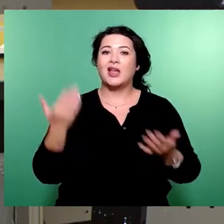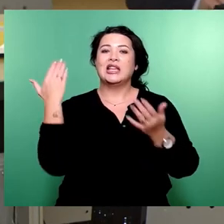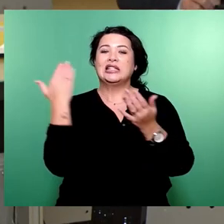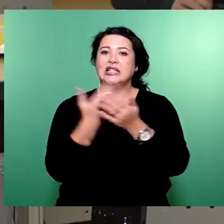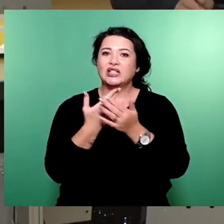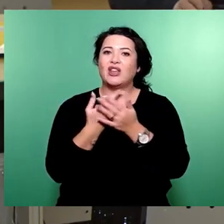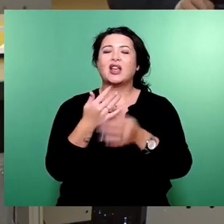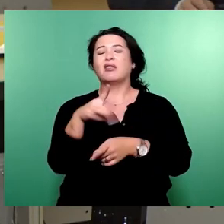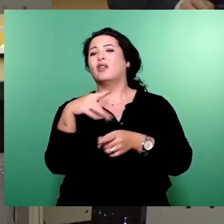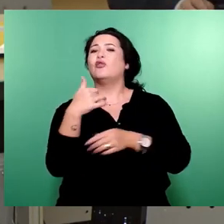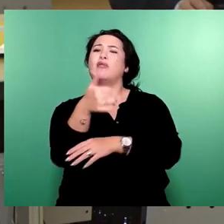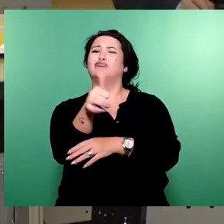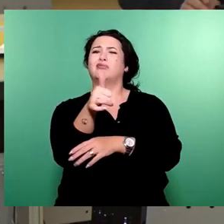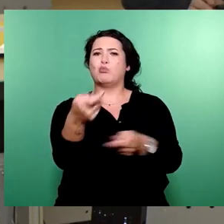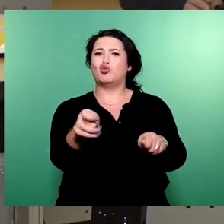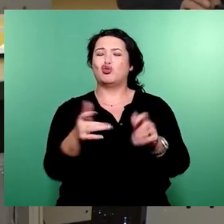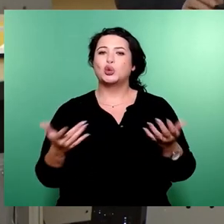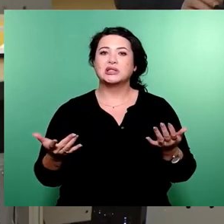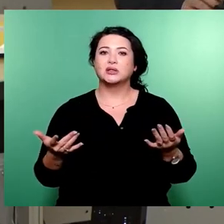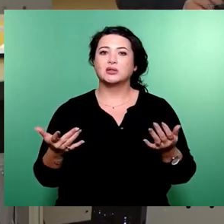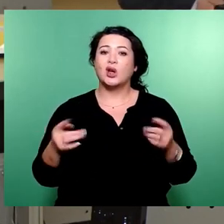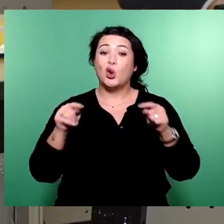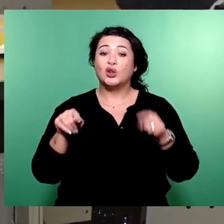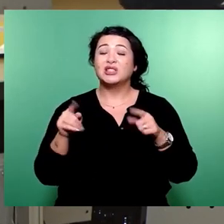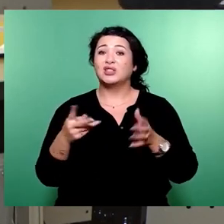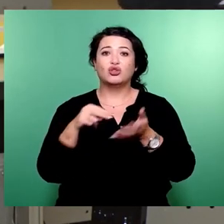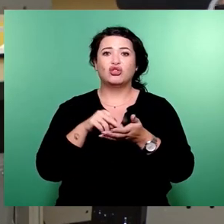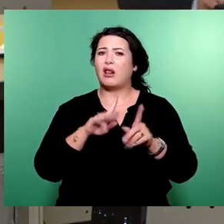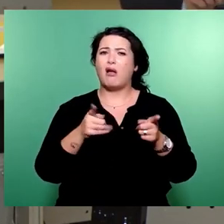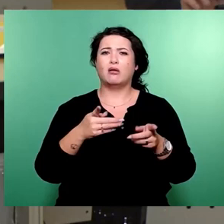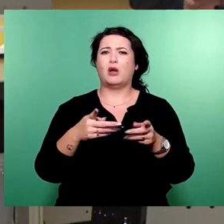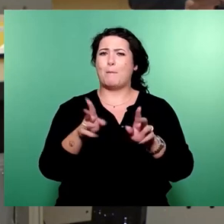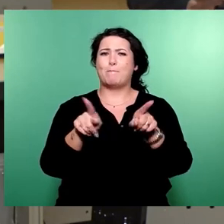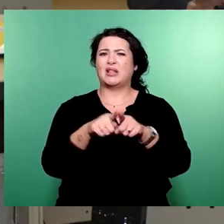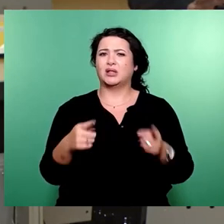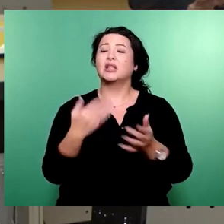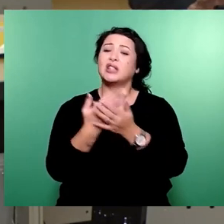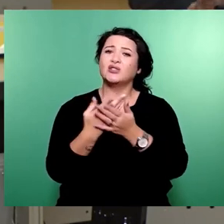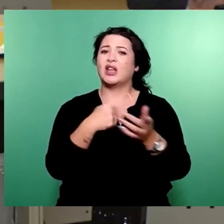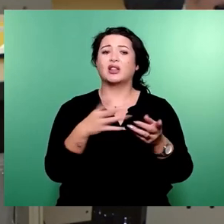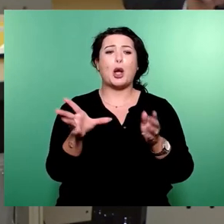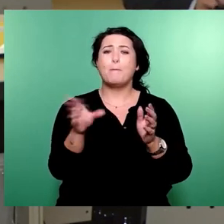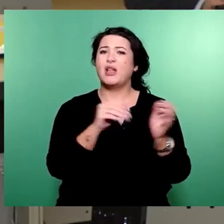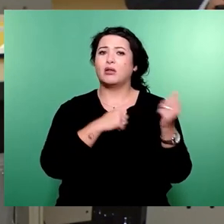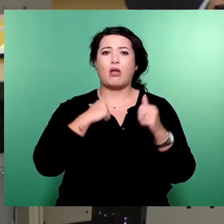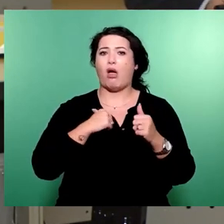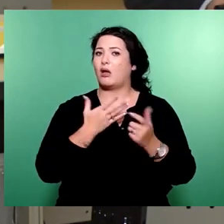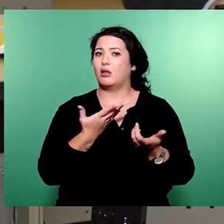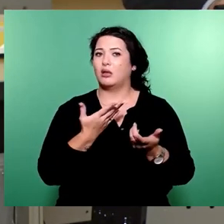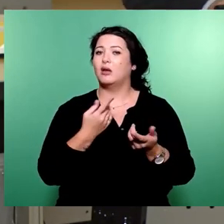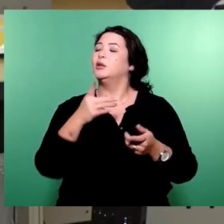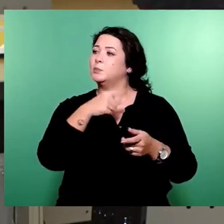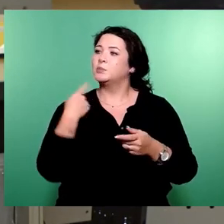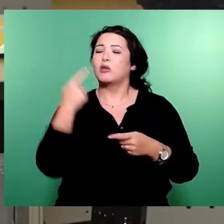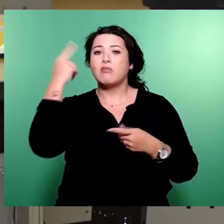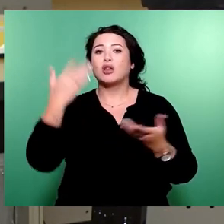willkürlicher Beschluss, der einfach an diese Stelle nicht gehört. Deshalb haben wir den auch nicht mitgetragen, sondern wir sind dafür, dass der ÖPNV,